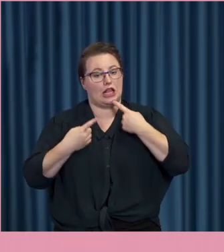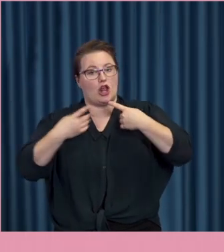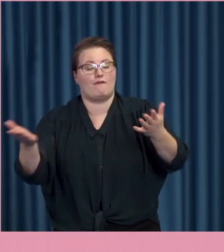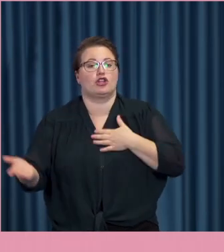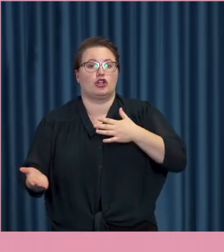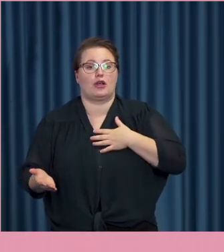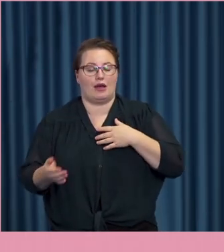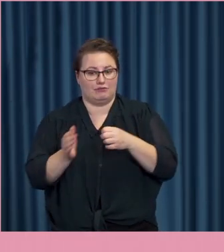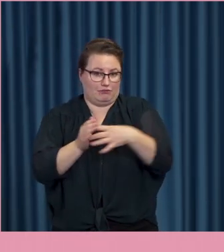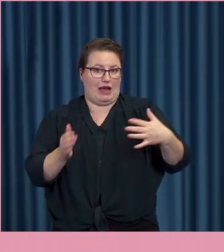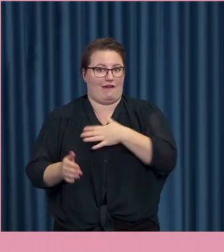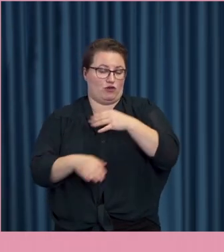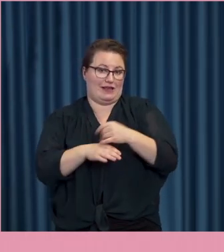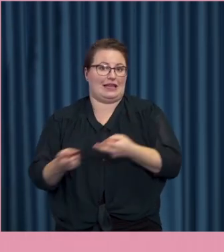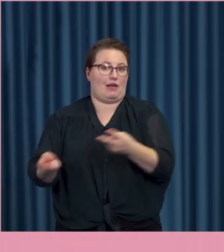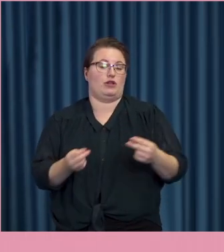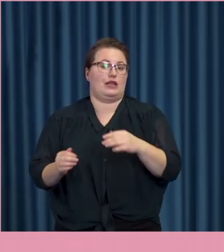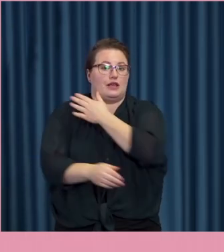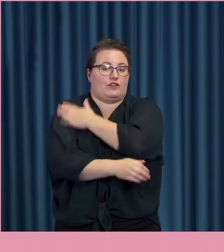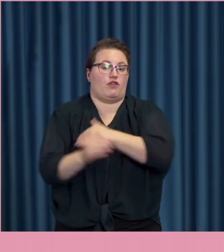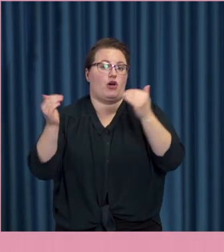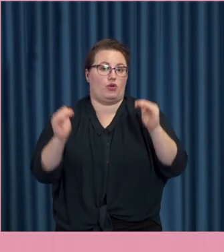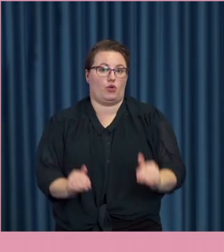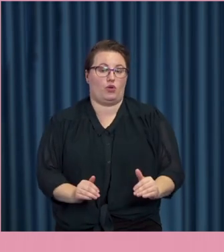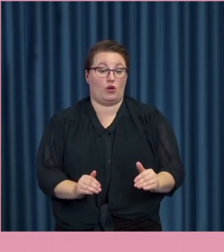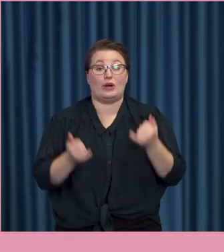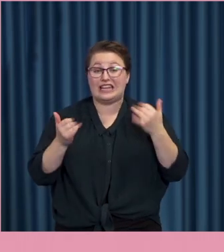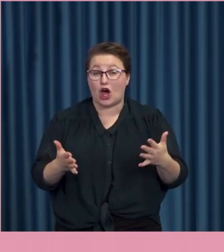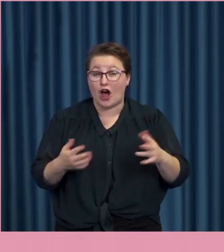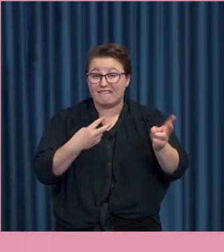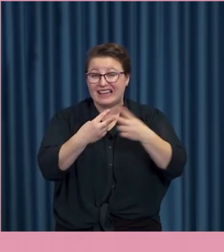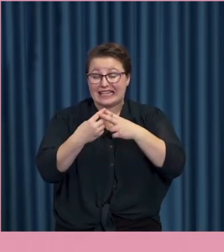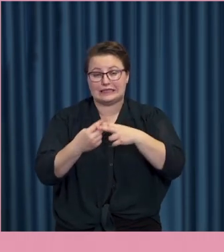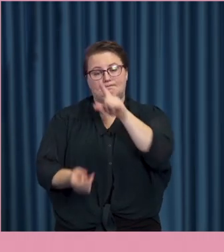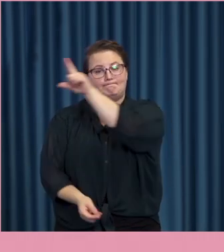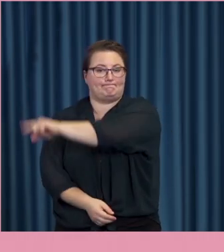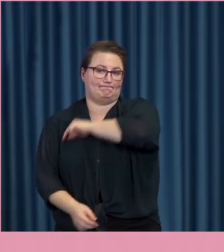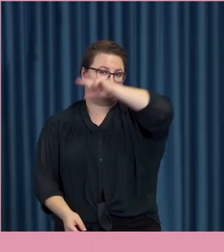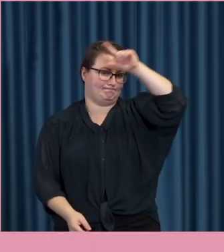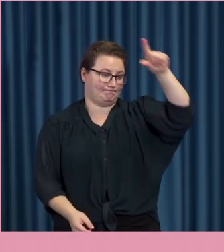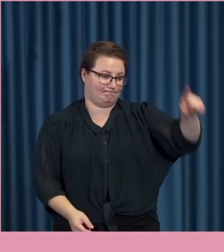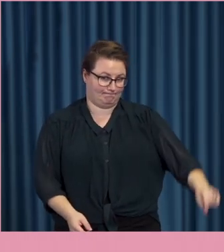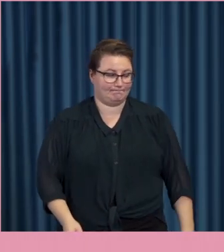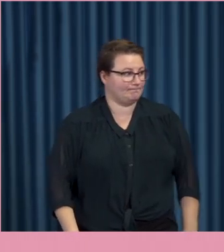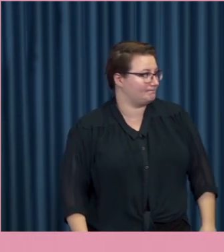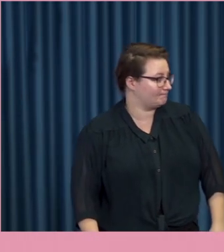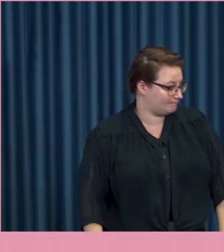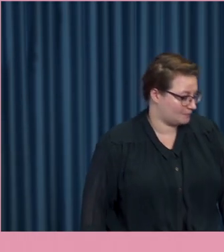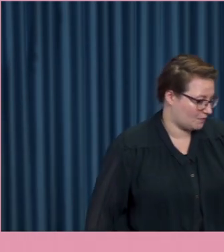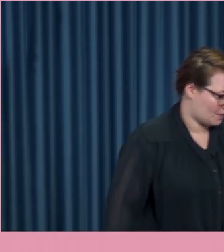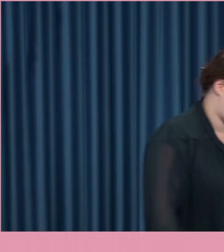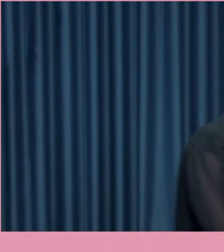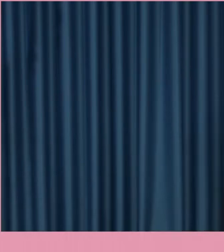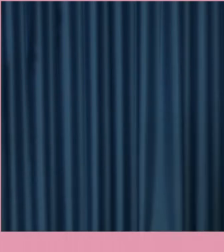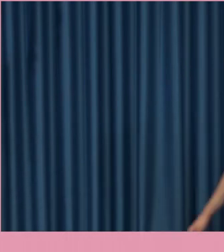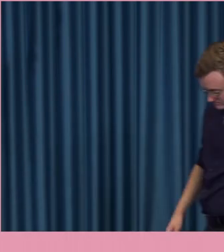demokratin. Och idag så är det väldigt, väldigt sällan som det blir fängelsen. För du tänker att det är mer vanlisar som sitter hemma